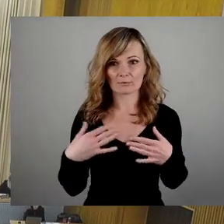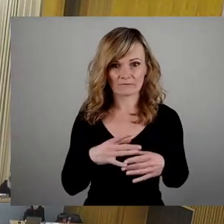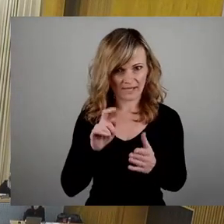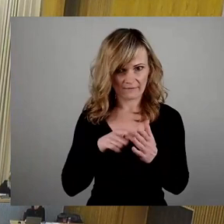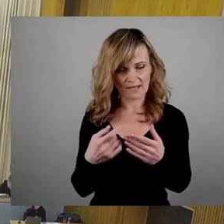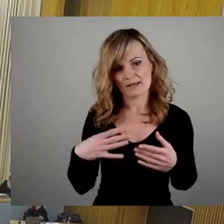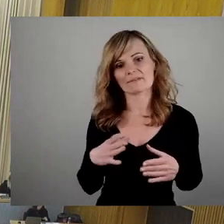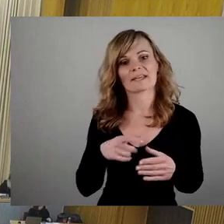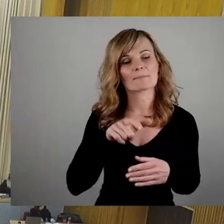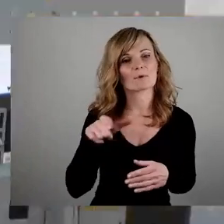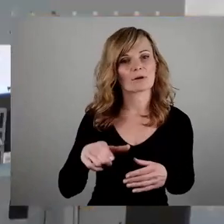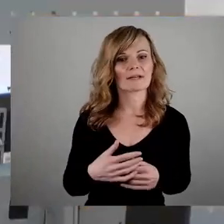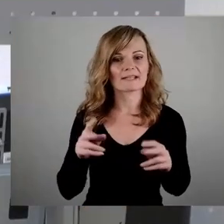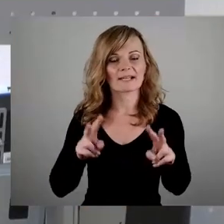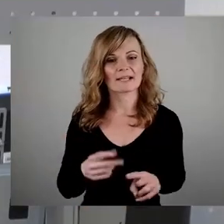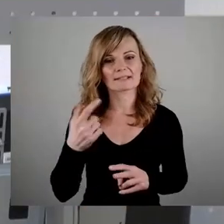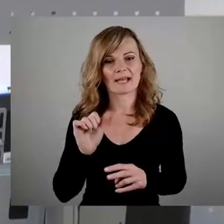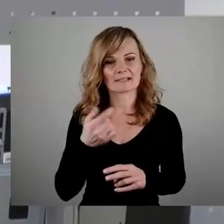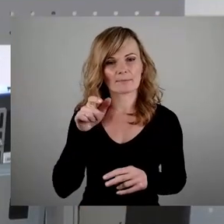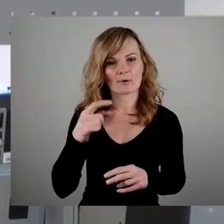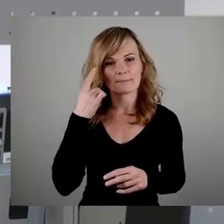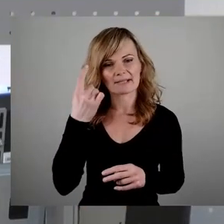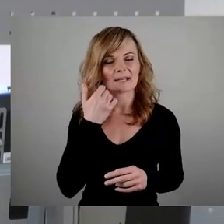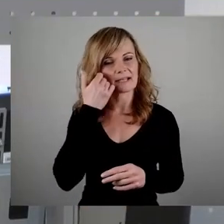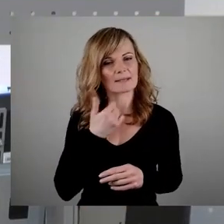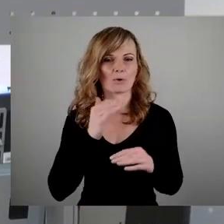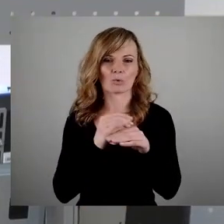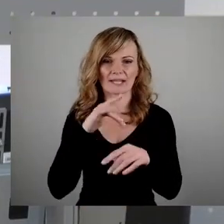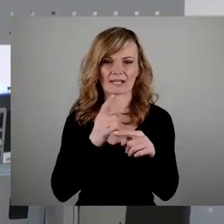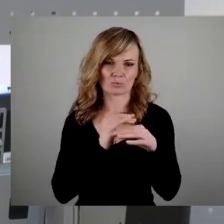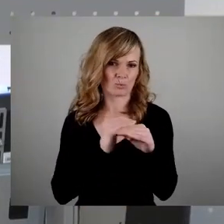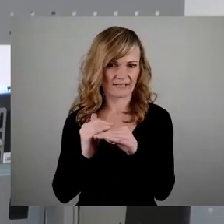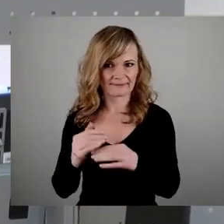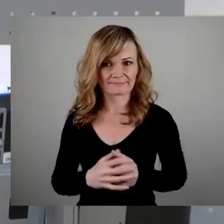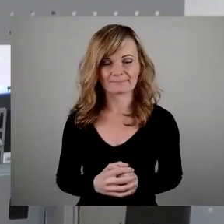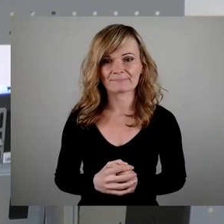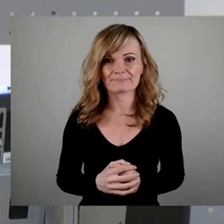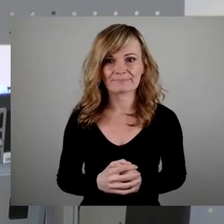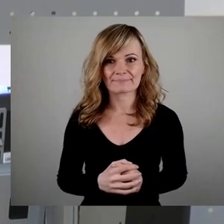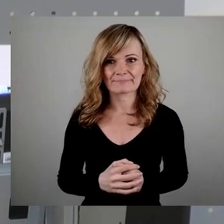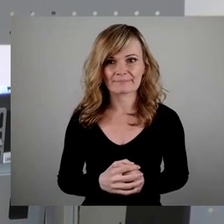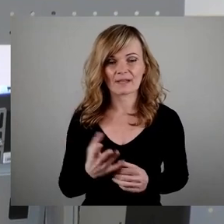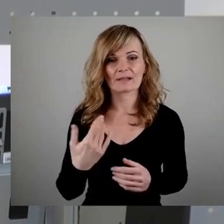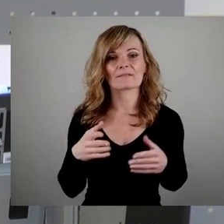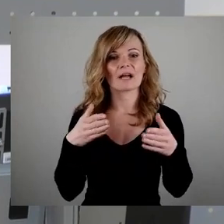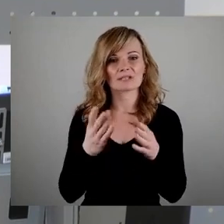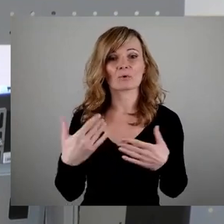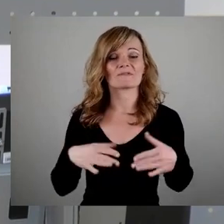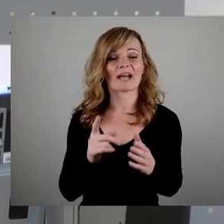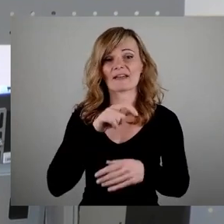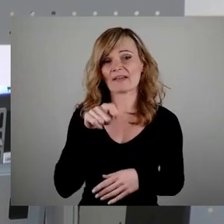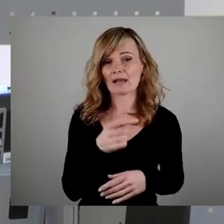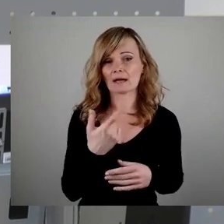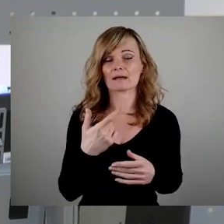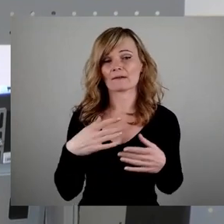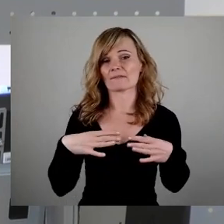Sehr geehrter Erster Bürgermeister, liebe Kolleginnen und Kollegen. Also die Fraktion Freie Wähler, Freie Bürger wird dem